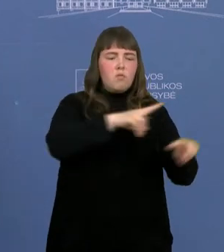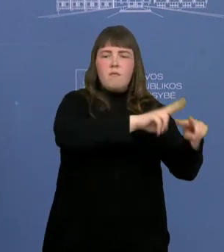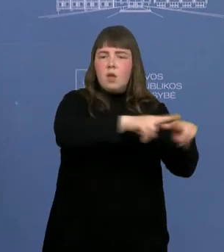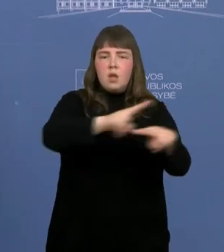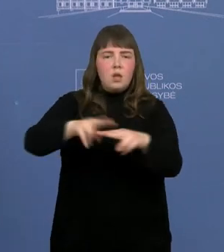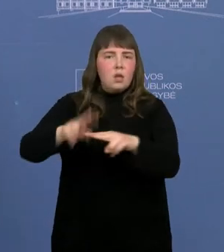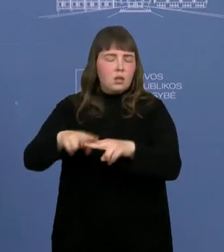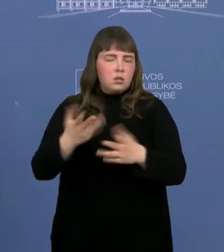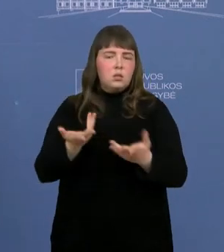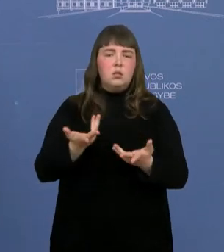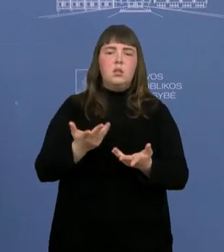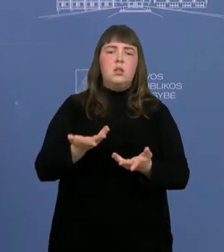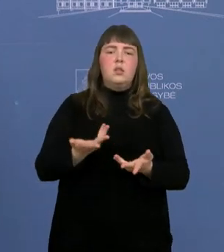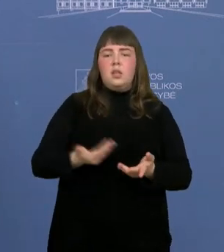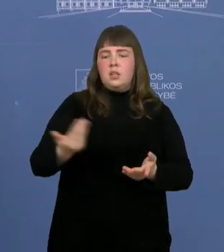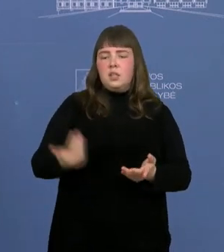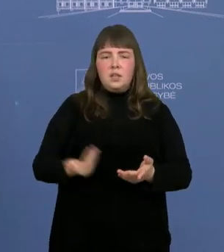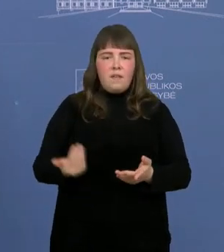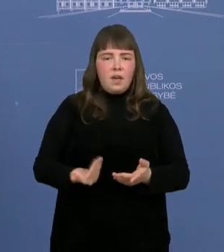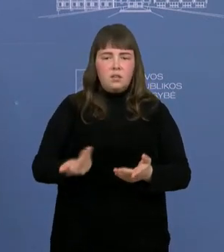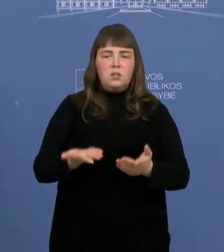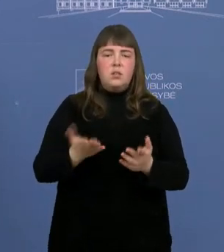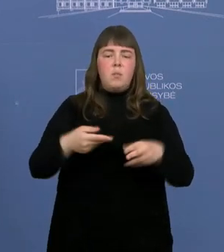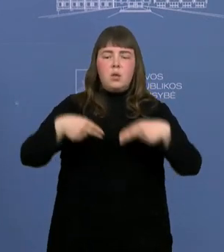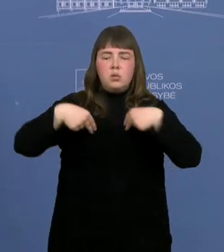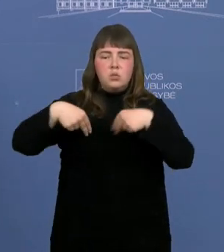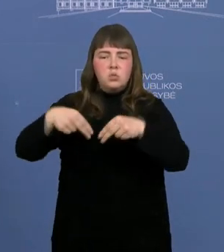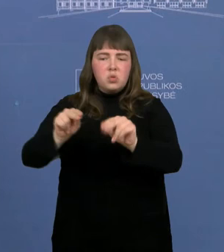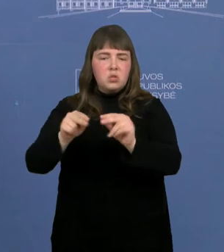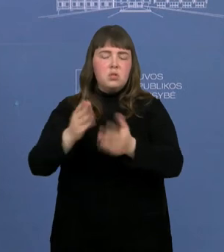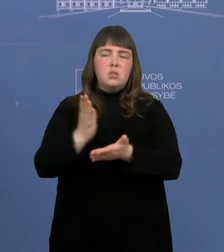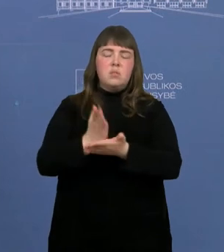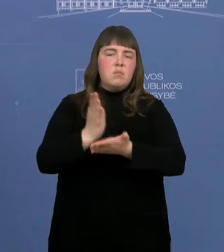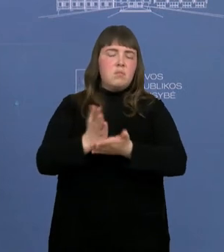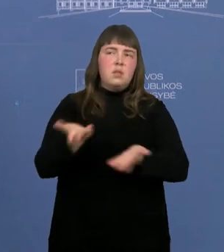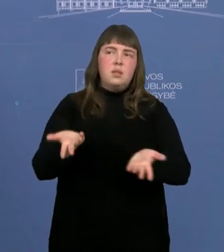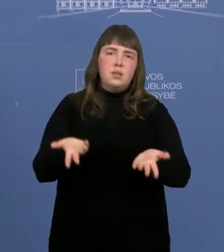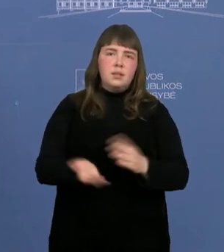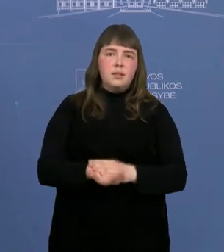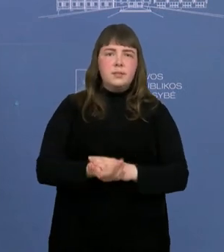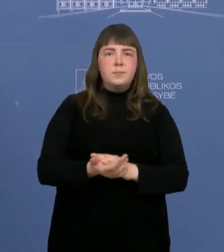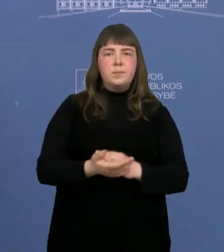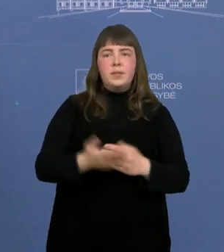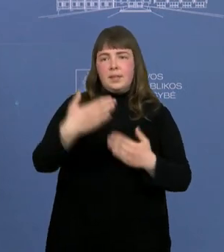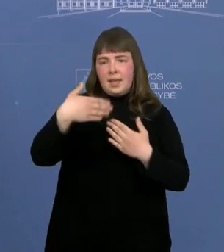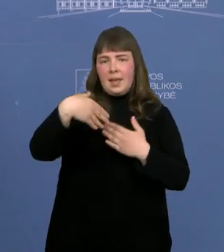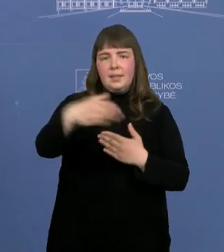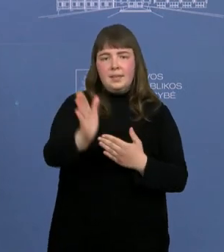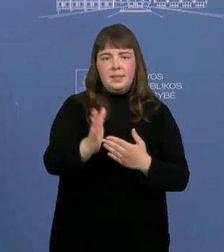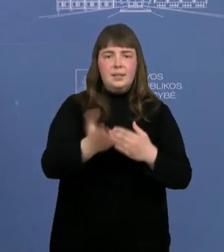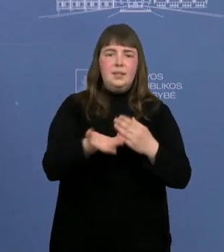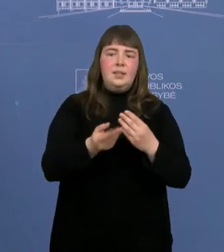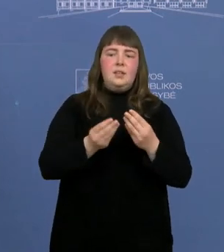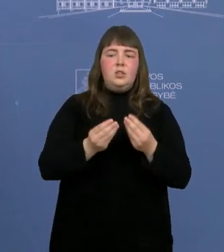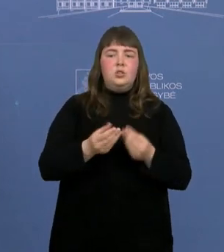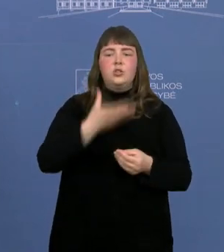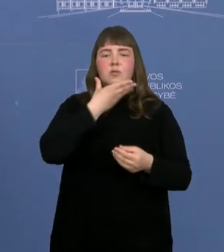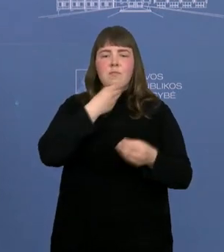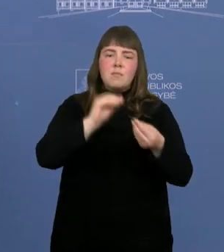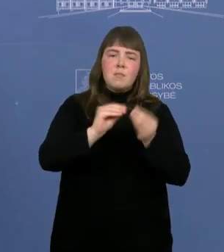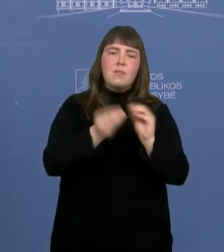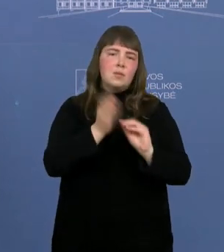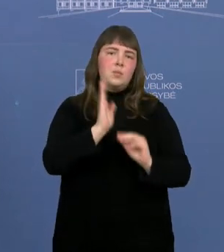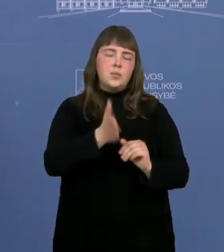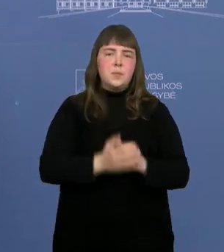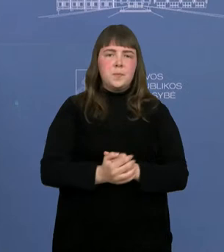rezervato teritorijos yra gyvenama sodyba, taip kad perspektyvoje ar esame tokį kompromisinį vidurą. Tai tieks